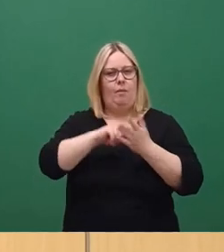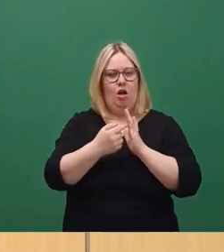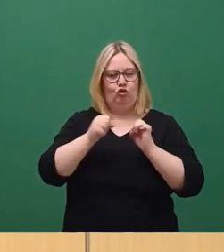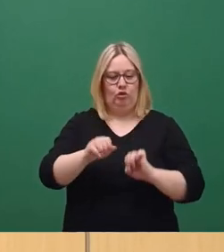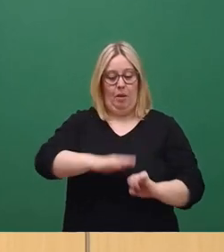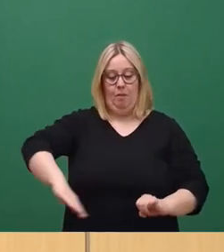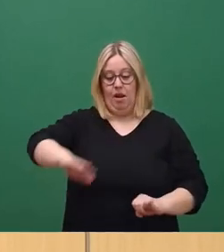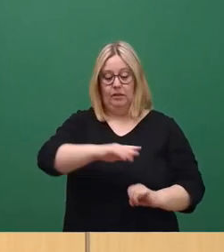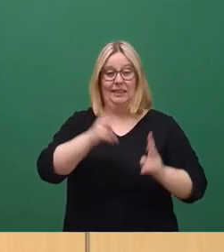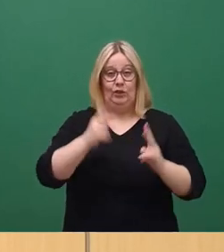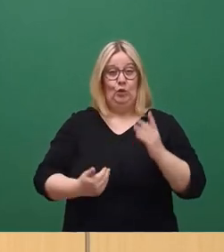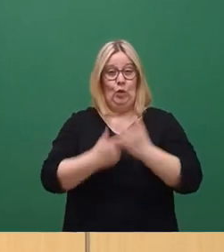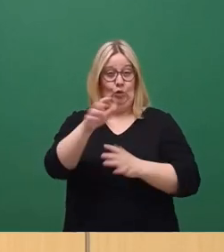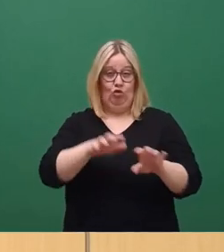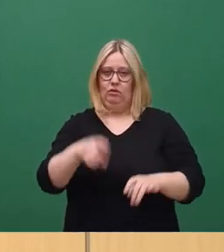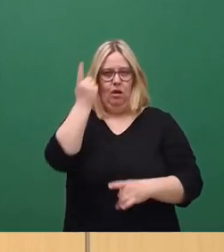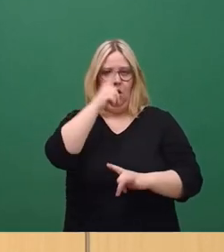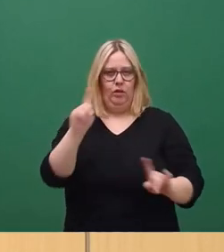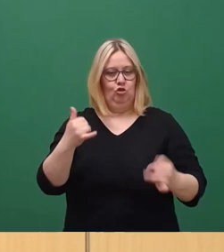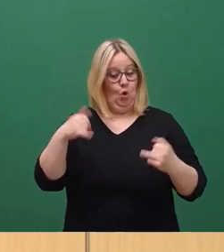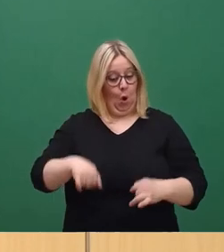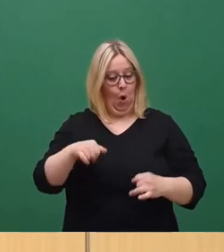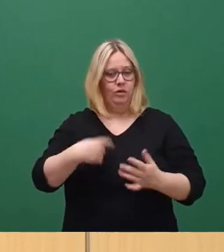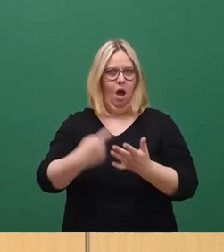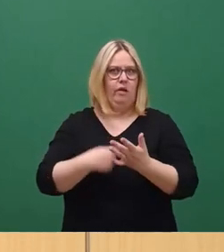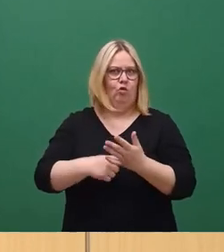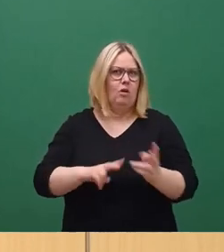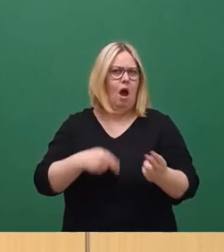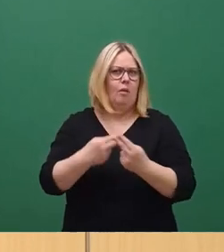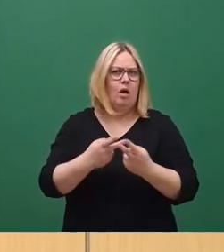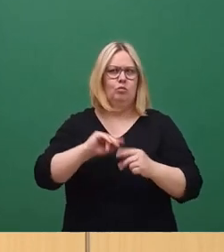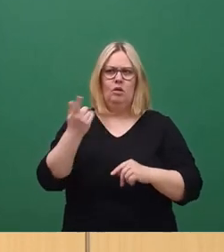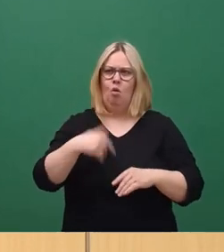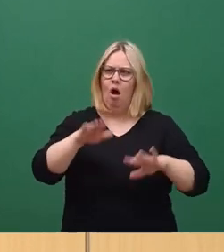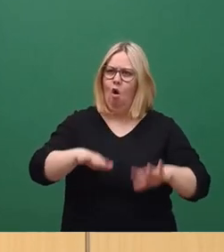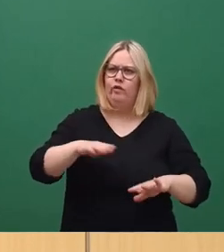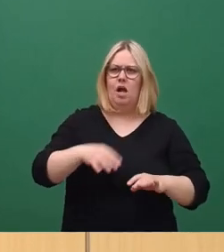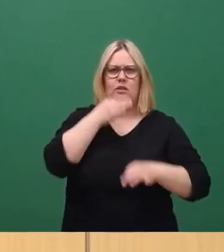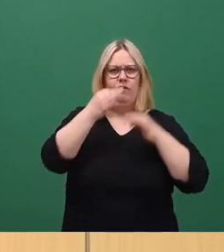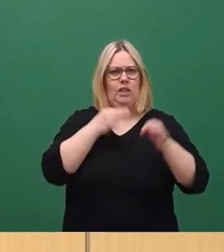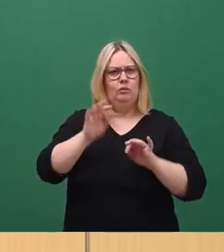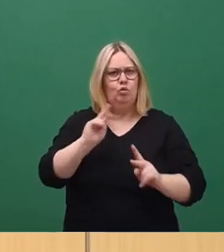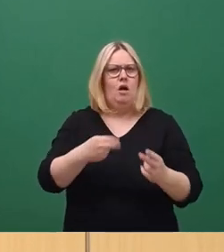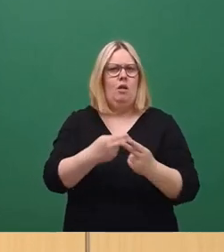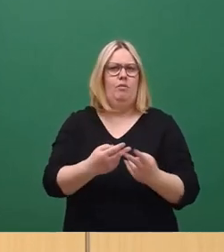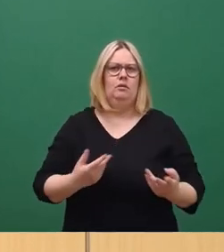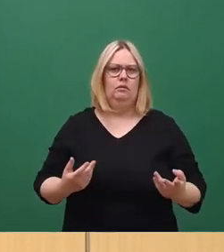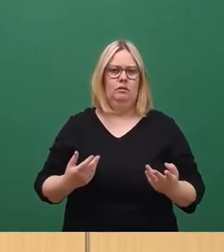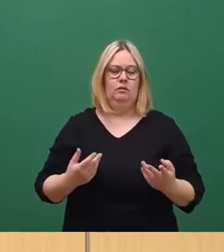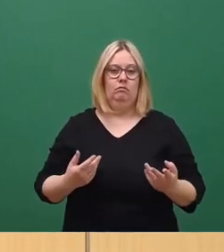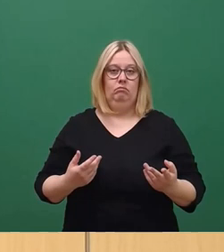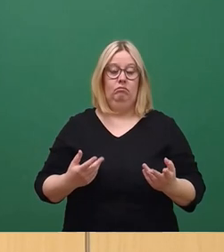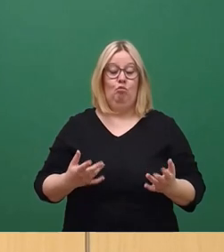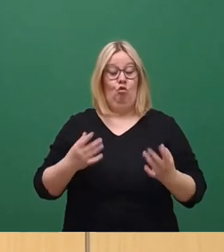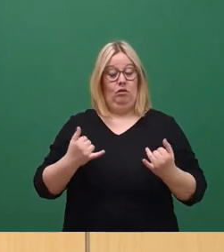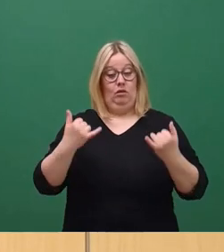freiraumplanerisch neu gestalten kann, dass er den heutigen Anforderungen zur Verbesserung der Aufenthaltsqualität gerecht wird. Stattdessen werden